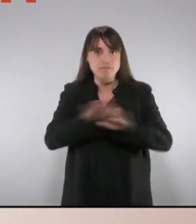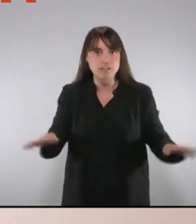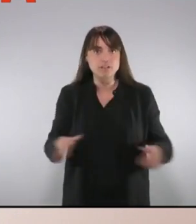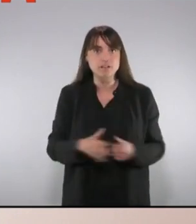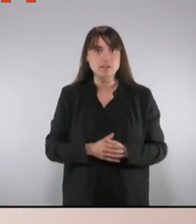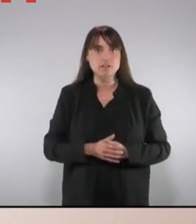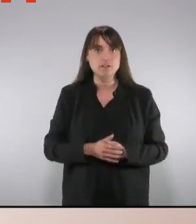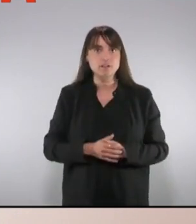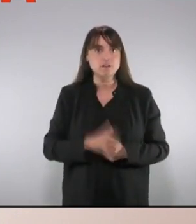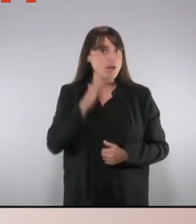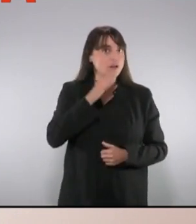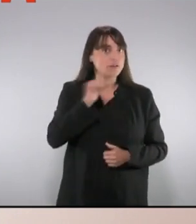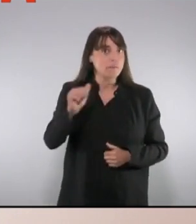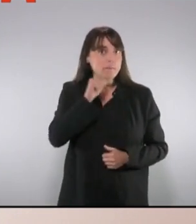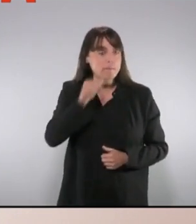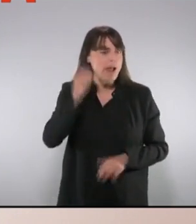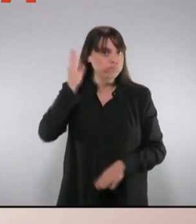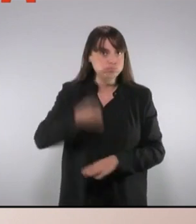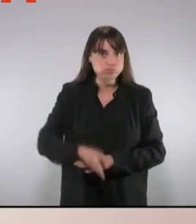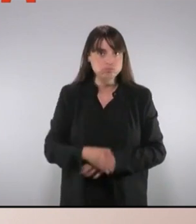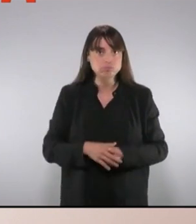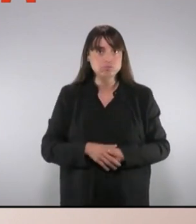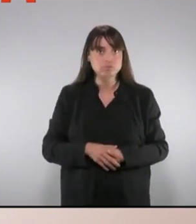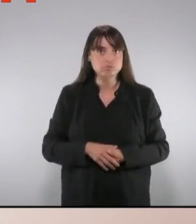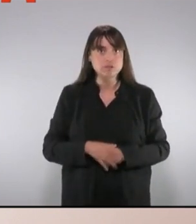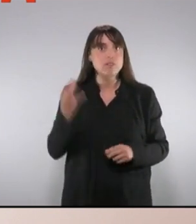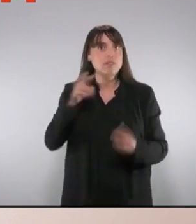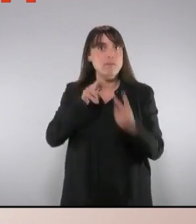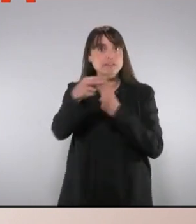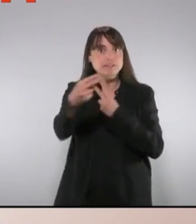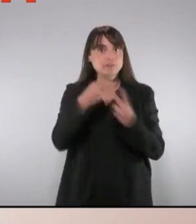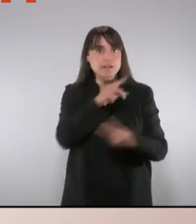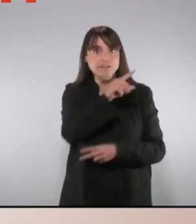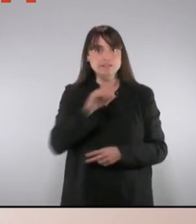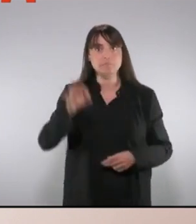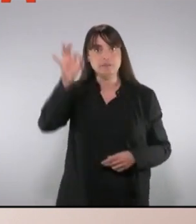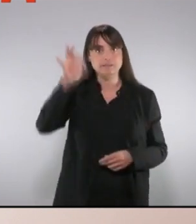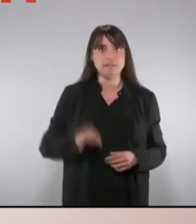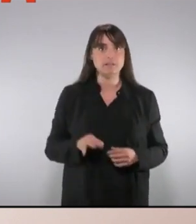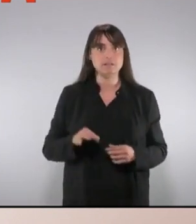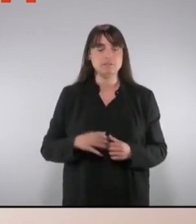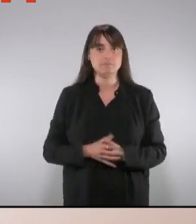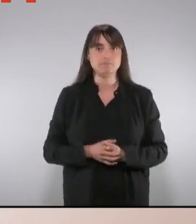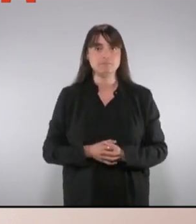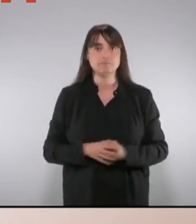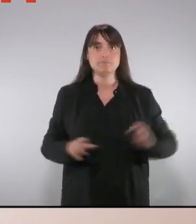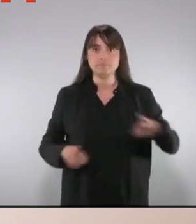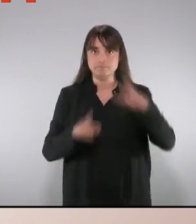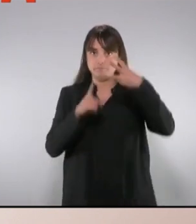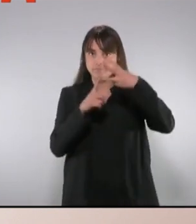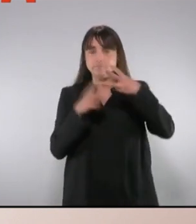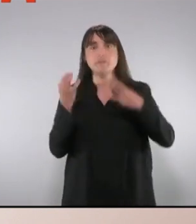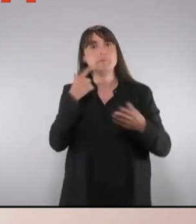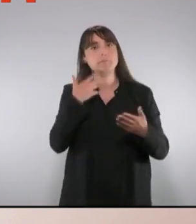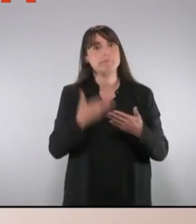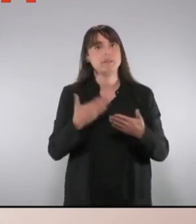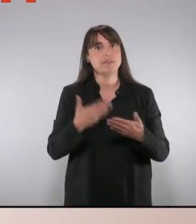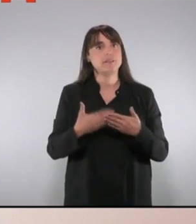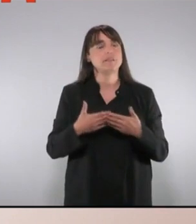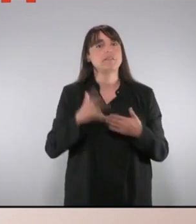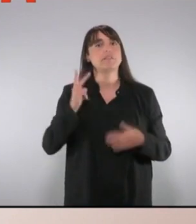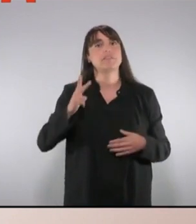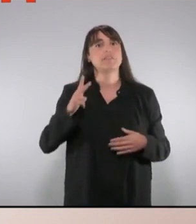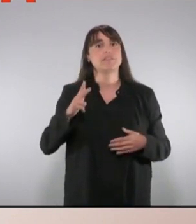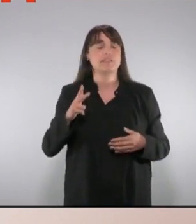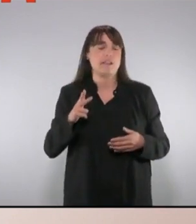i contundent en qualsevol possible mala praxi, amb transparència absoluta. Tercer, cal garantir els drets col·lectius i socials de la